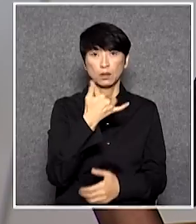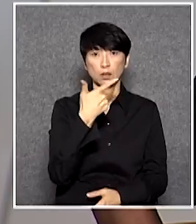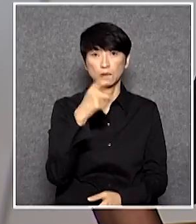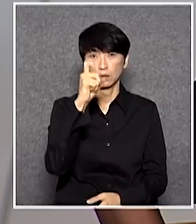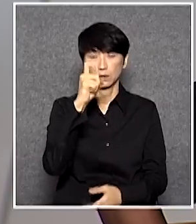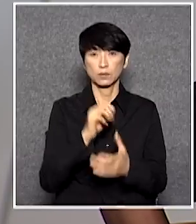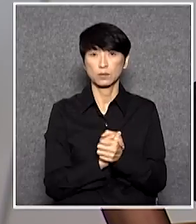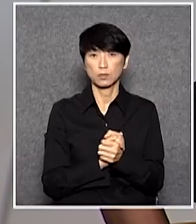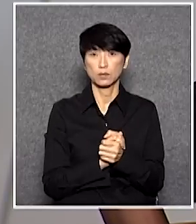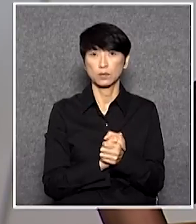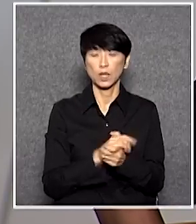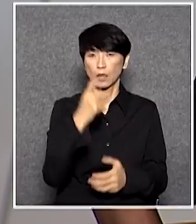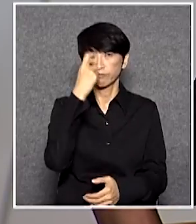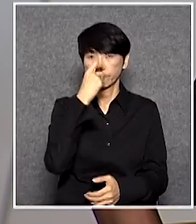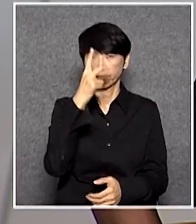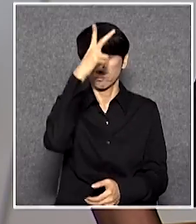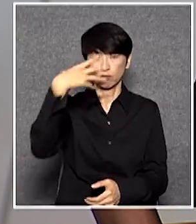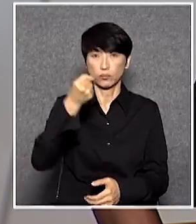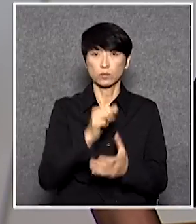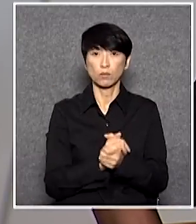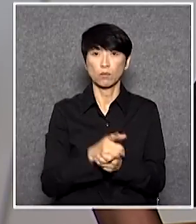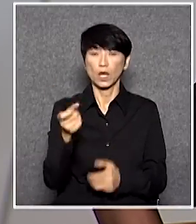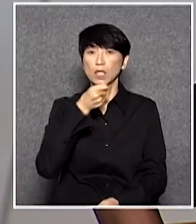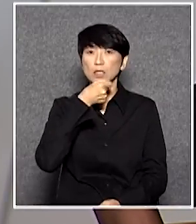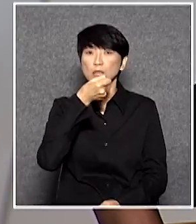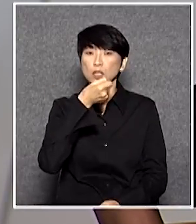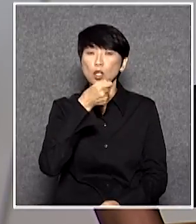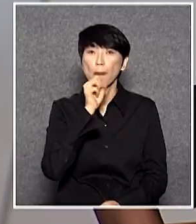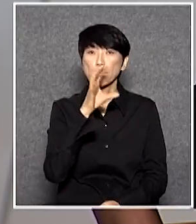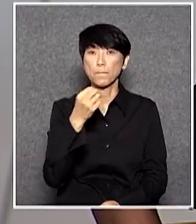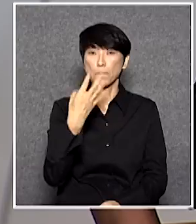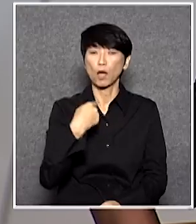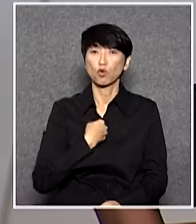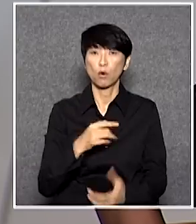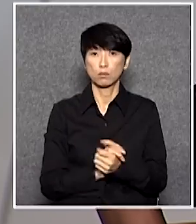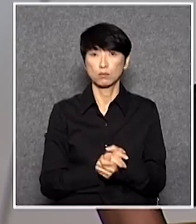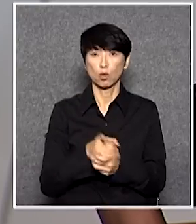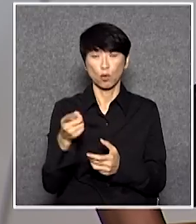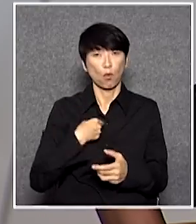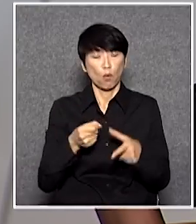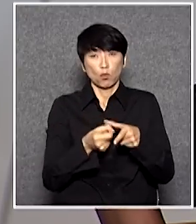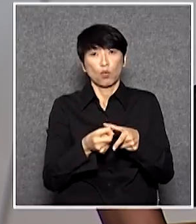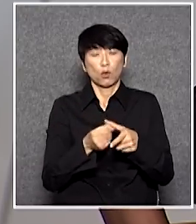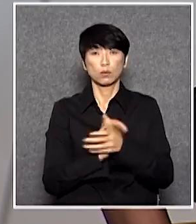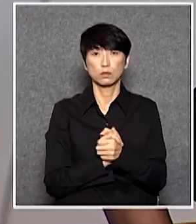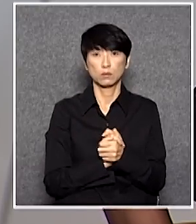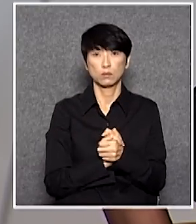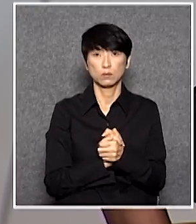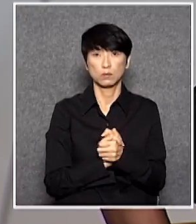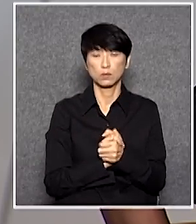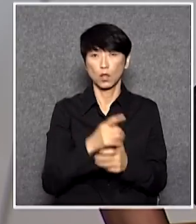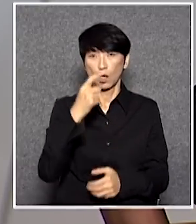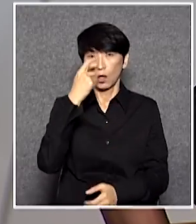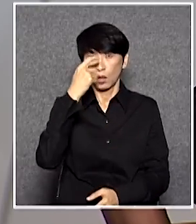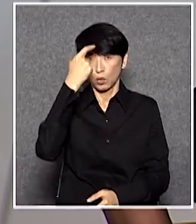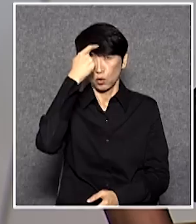特首689有些記者就問我對你會怎樣我是很公道的我說對梁先生很公